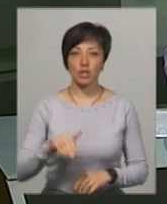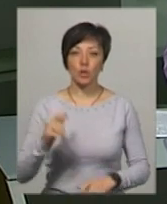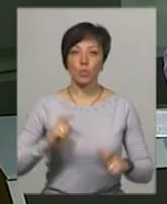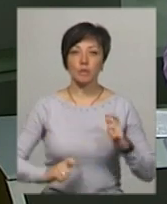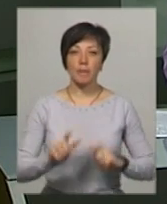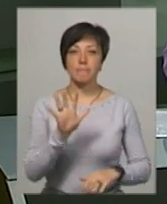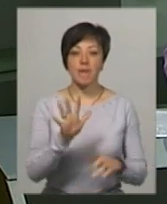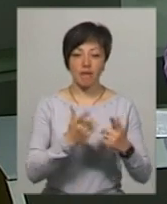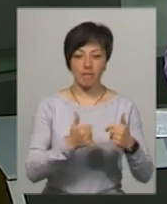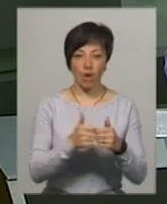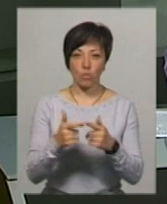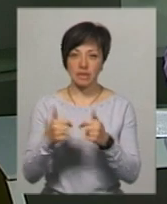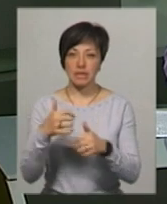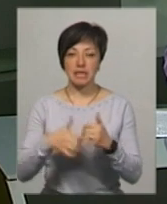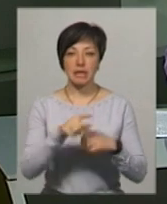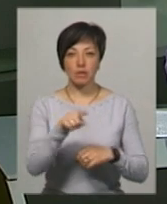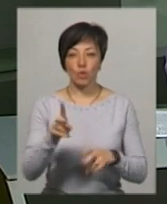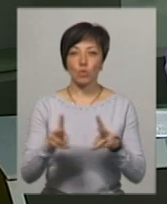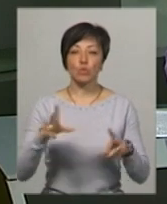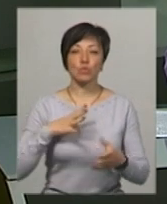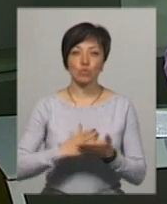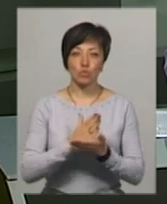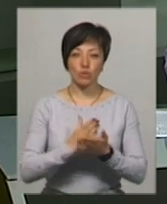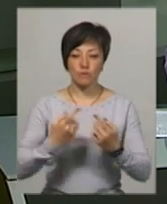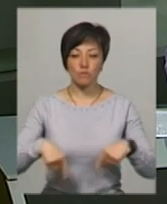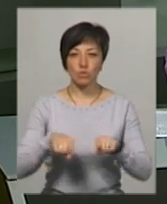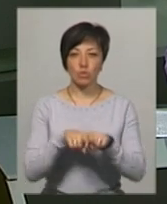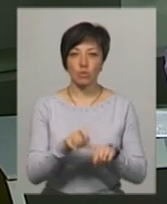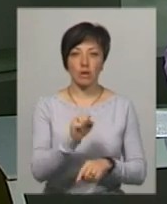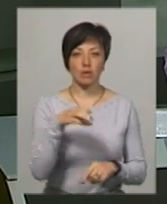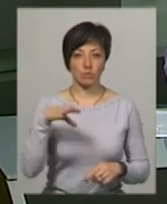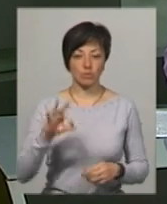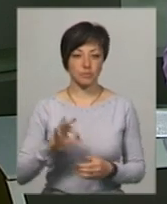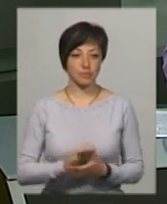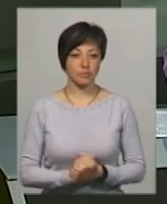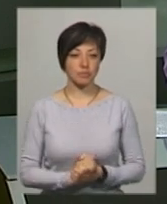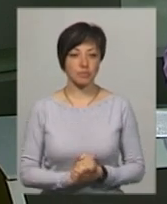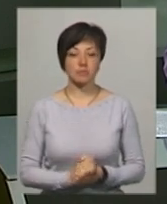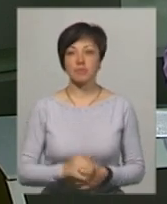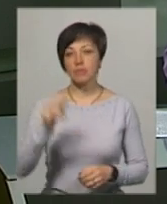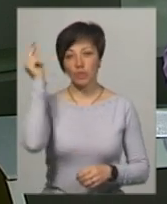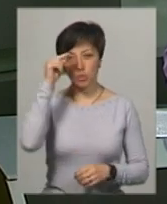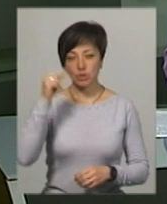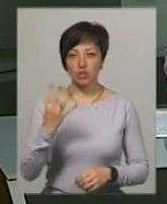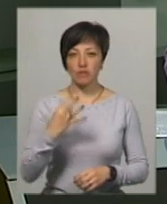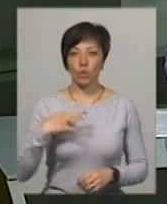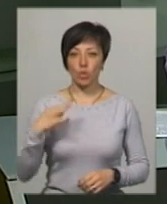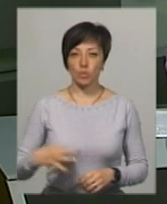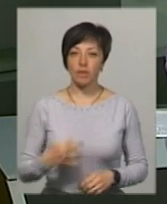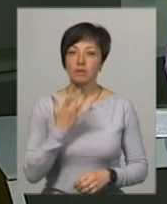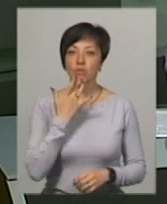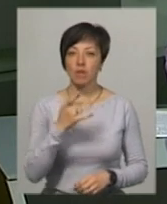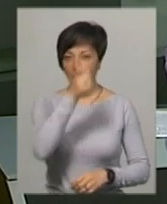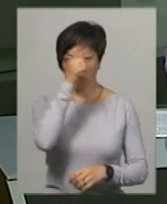на п'яти факультетах. Серед них і ті, хто проходив службу у зоні проведення операції об'єднаних сил. Курсант 4-го курсу Національної